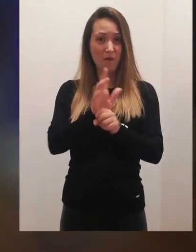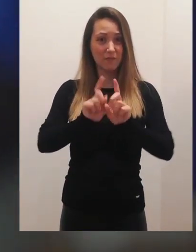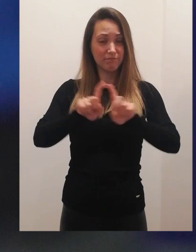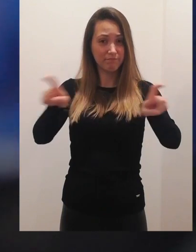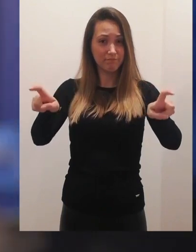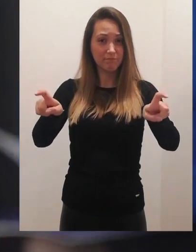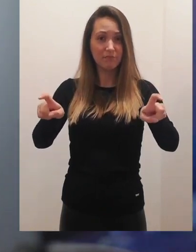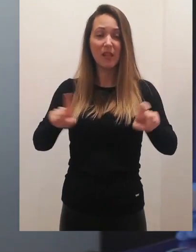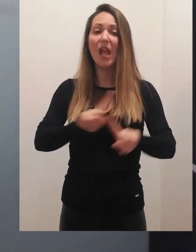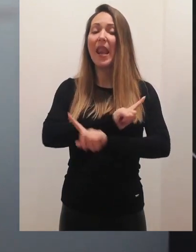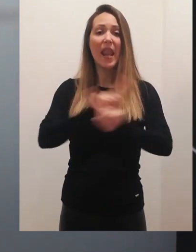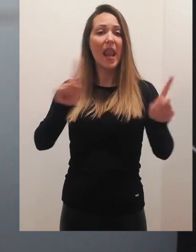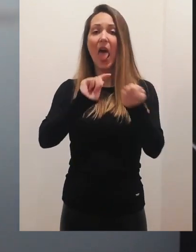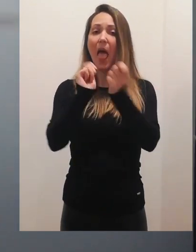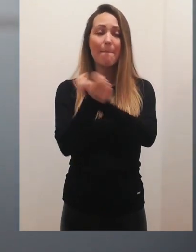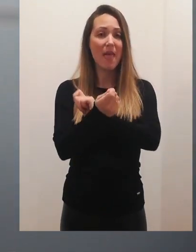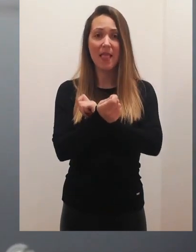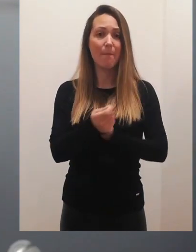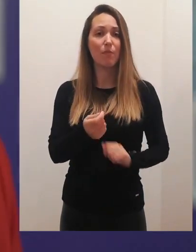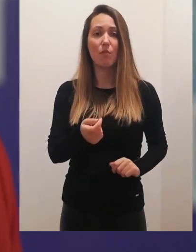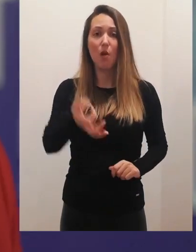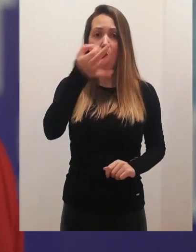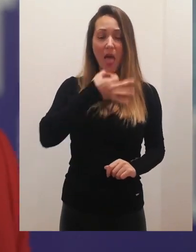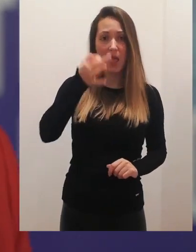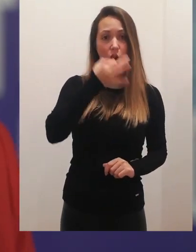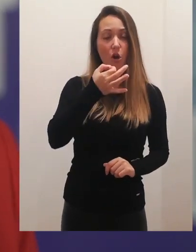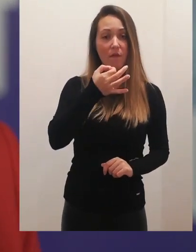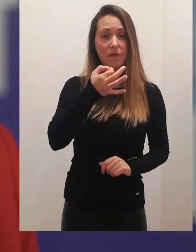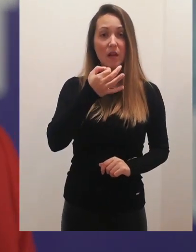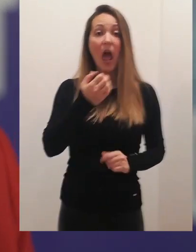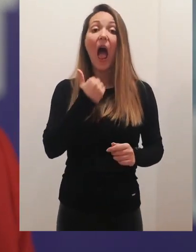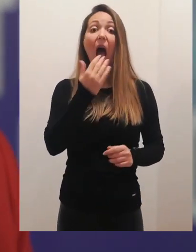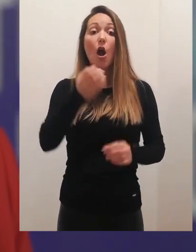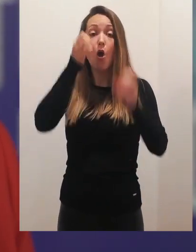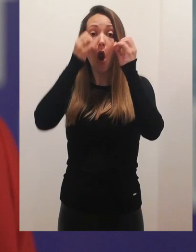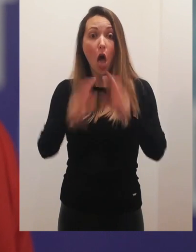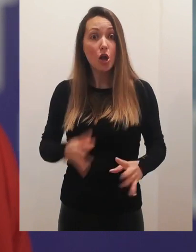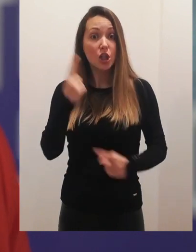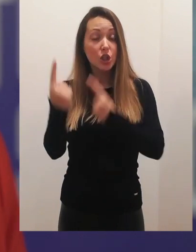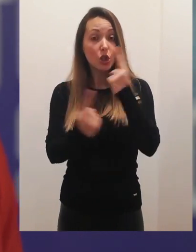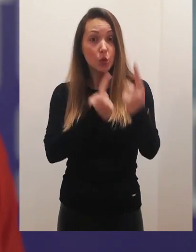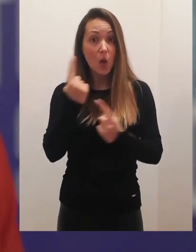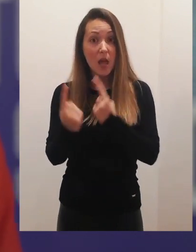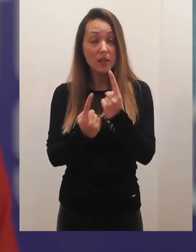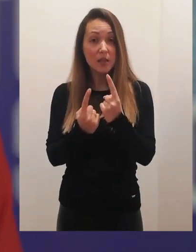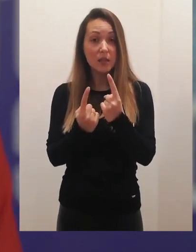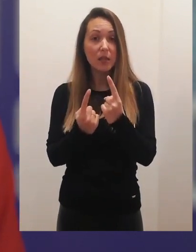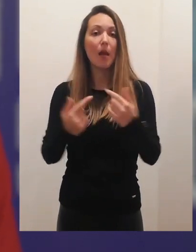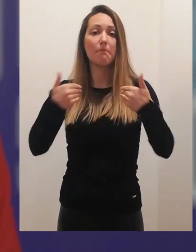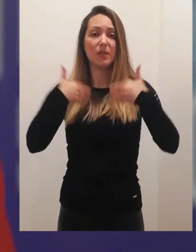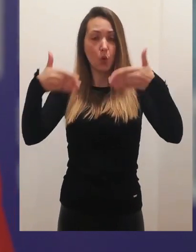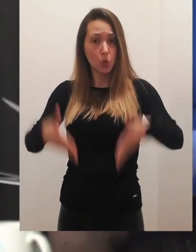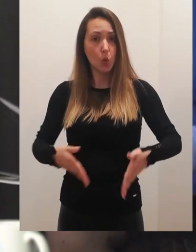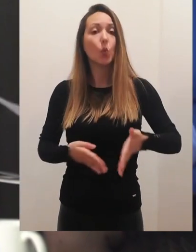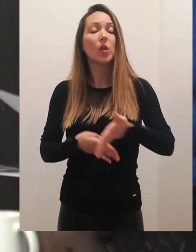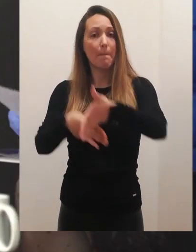-19 ne menjamo ništa kada su u pitanju njihove terapije, ukoliko bi se dešavala velika pogošanja, što nikako ne želimo, mislimo